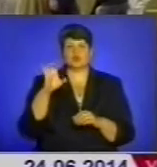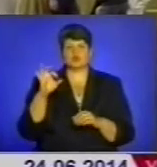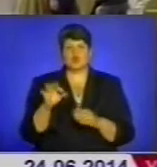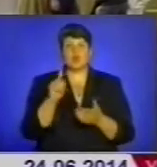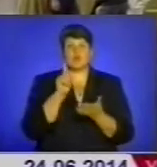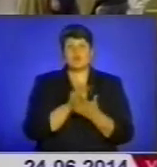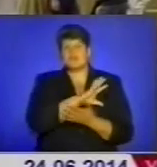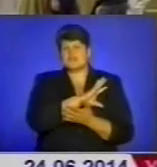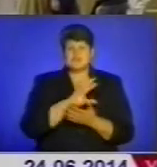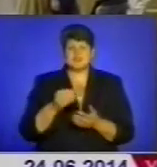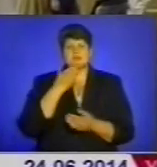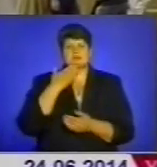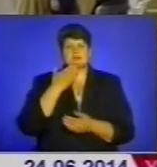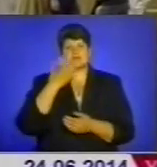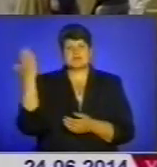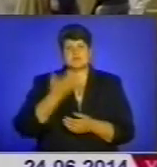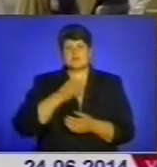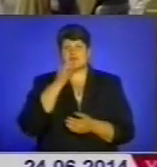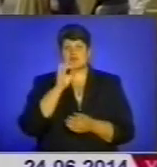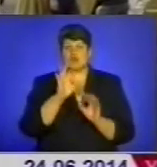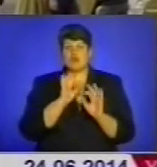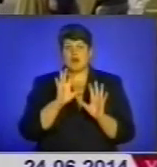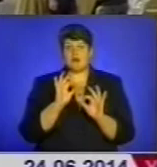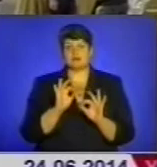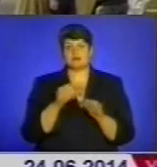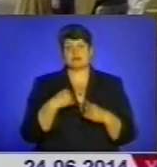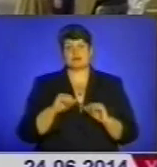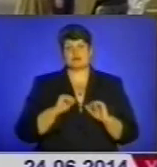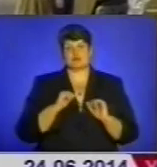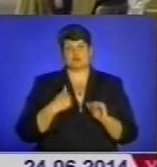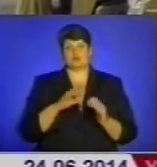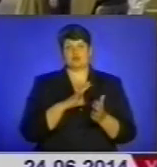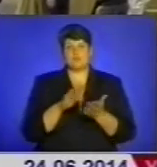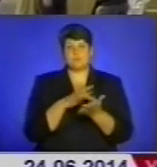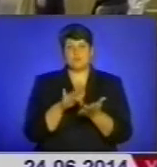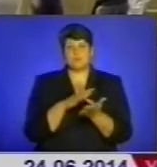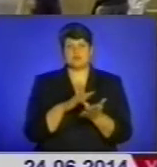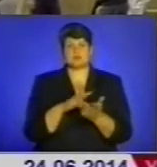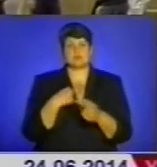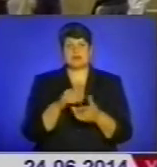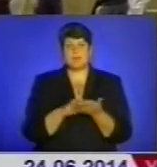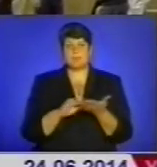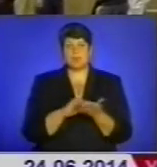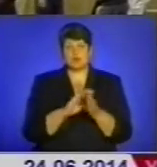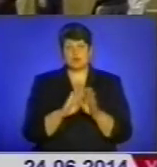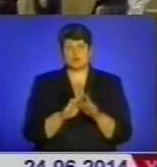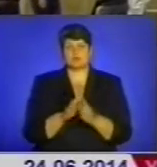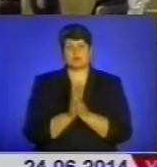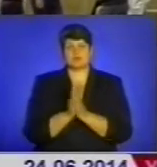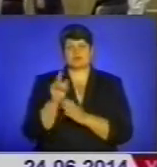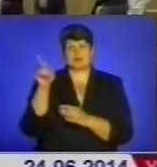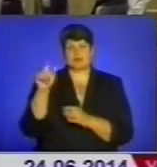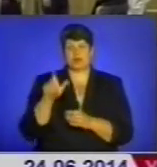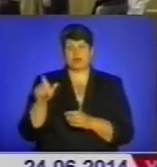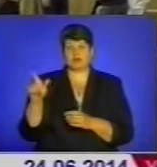звітувати, скажімо так, як звітуємо ми, тому що ми старалися, щоб в нас була бухгалтерія. Щоб ми це, власне, не повторювали, ми залучили тих людей,